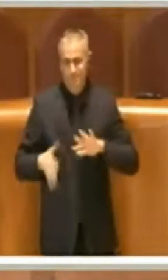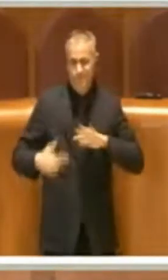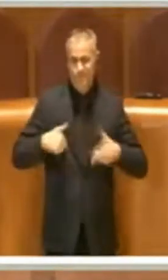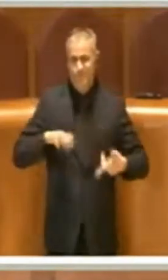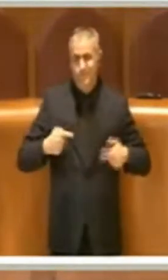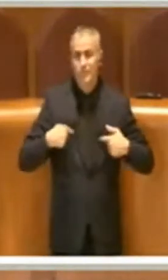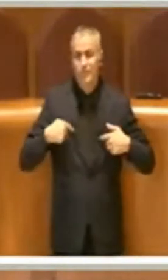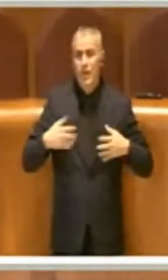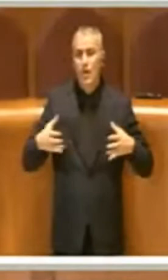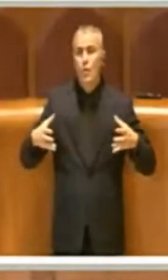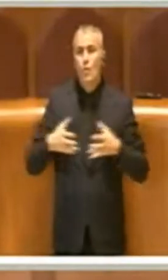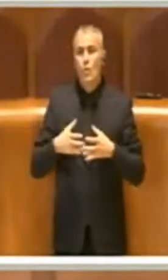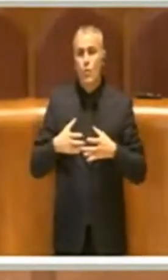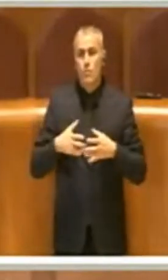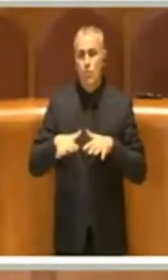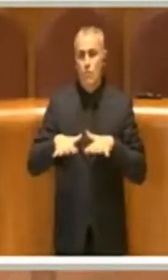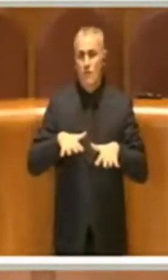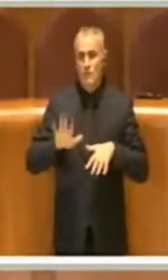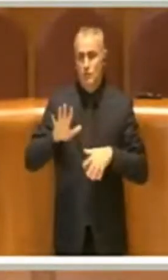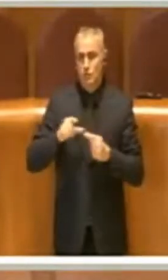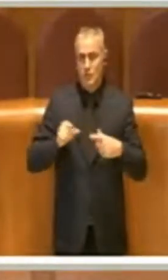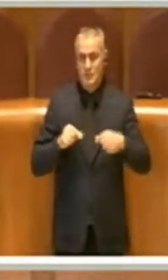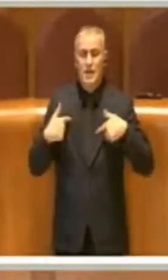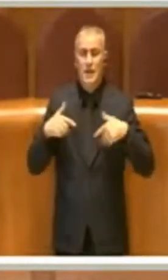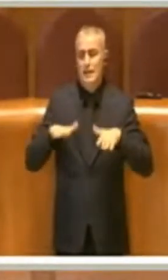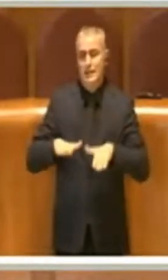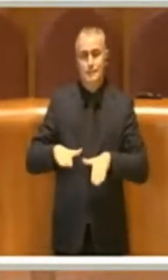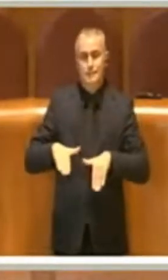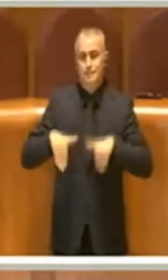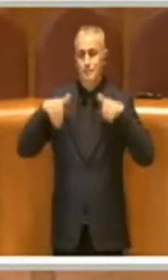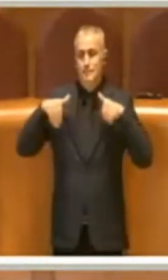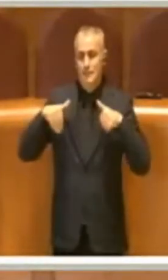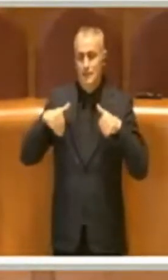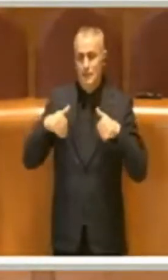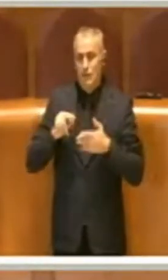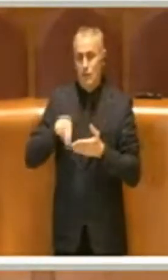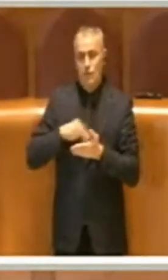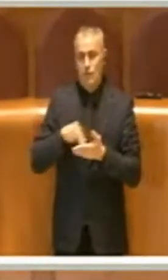consegno il voto di astensione al Gruppo Movimento 5 Stelle e grazie.